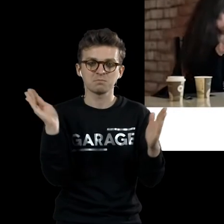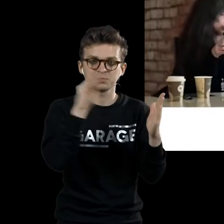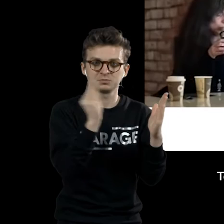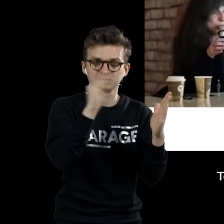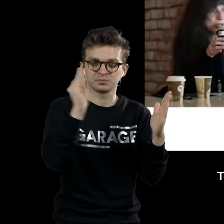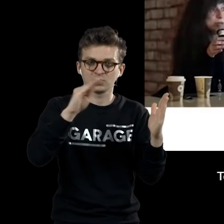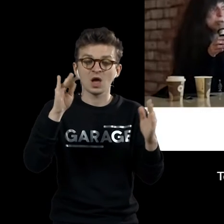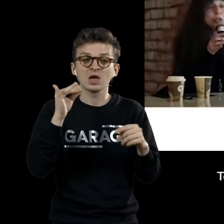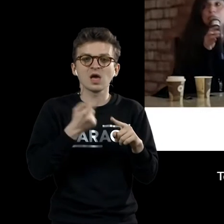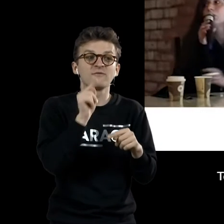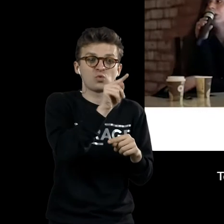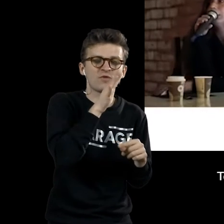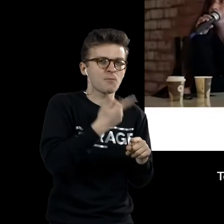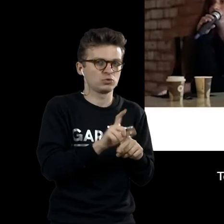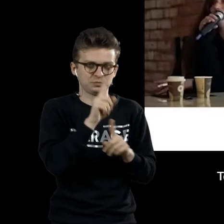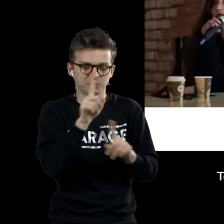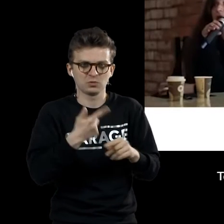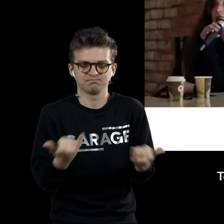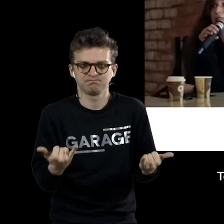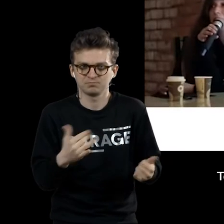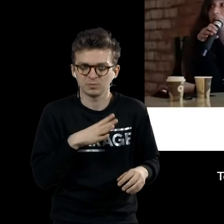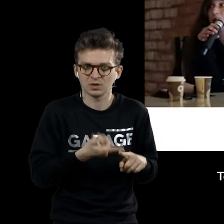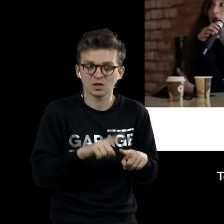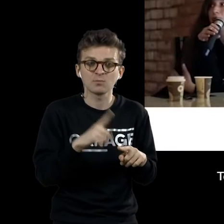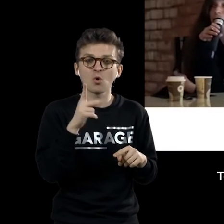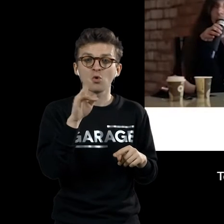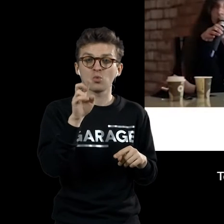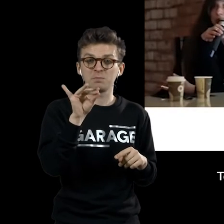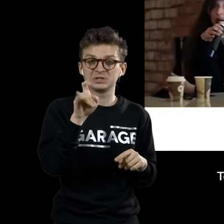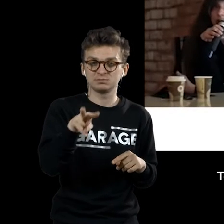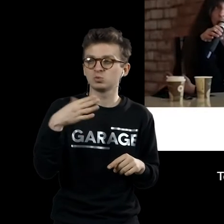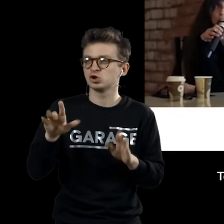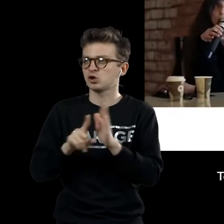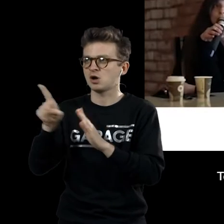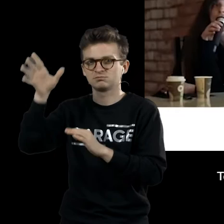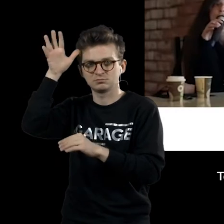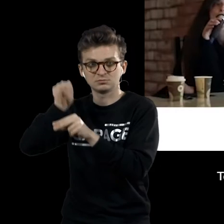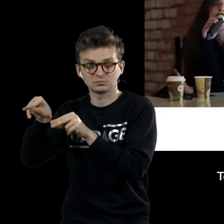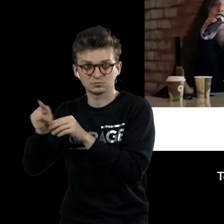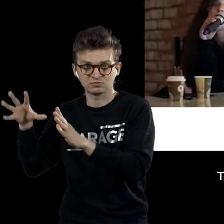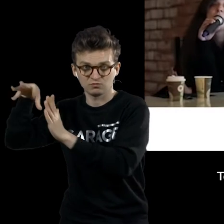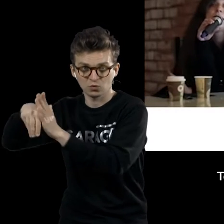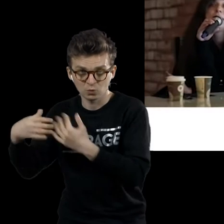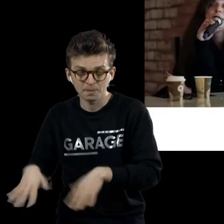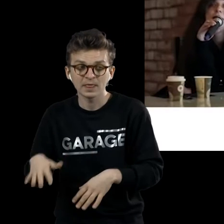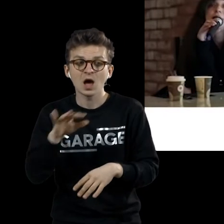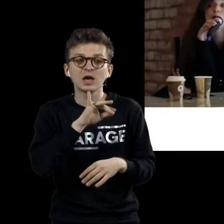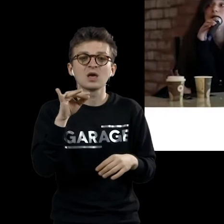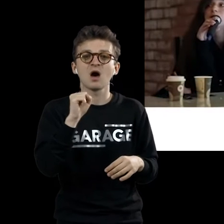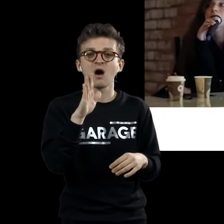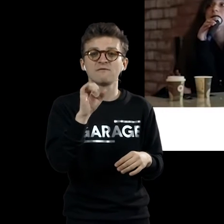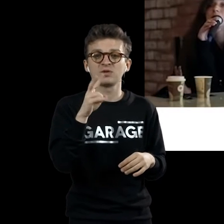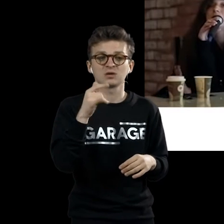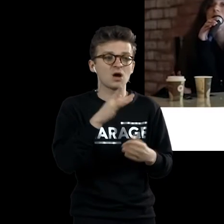временное измерение, что тогда было очень актуально, потому что тогда кубизм уже вошел в академическую фазу, и